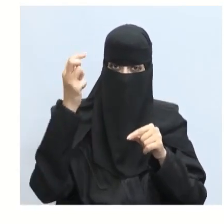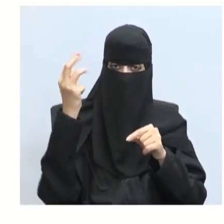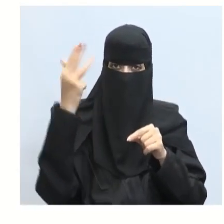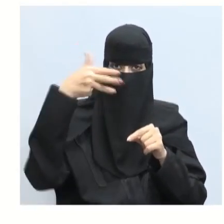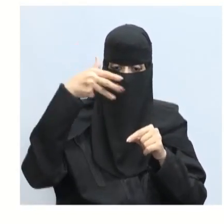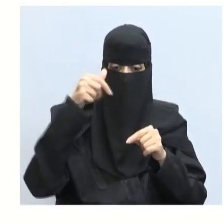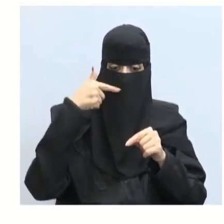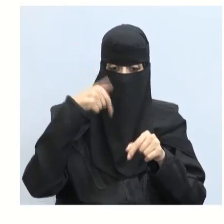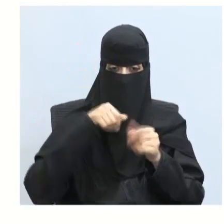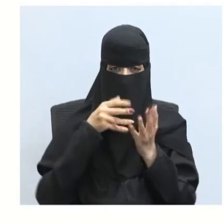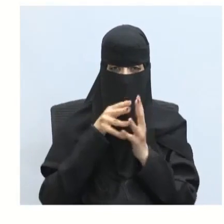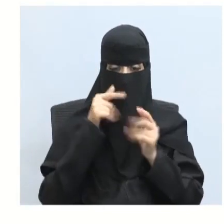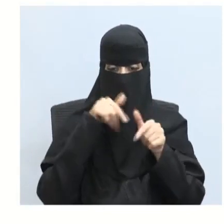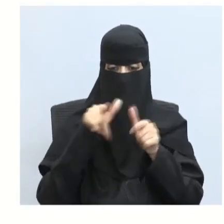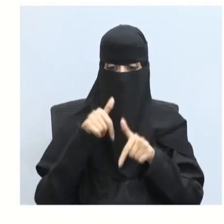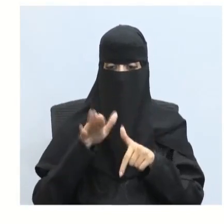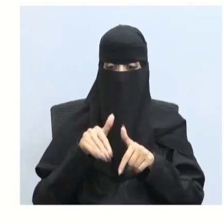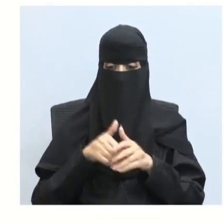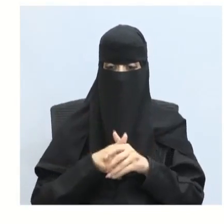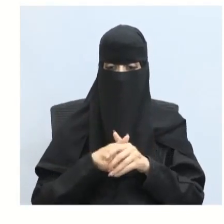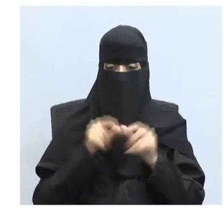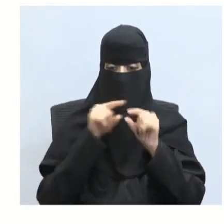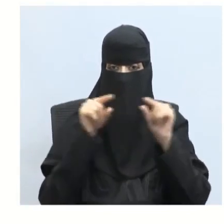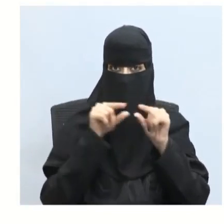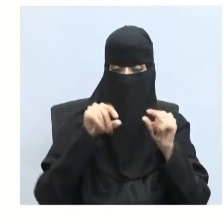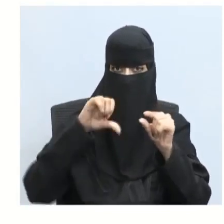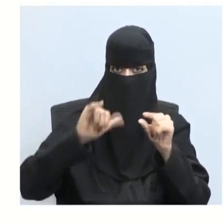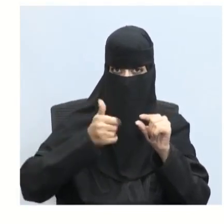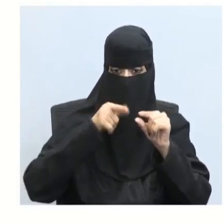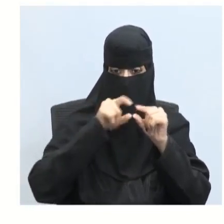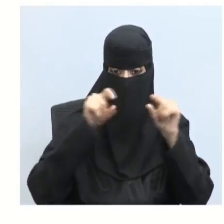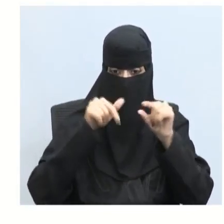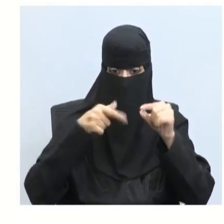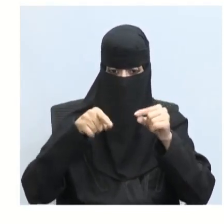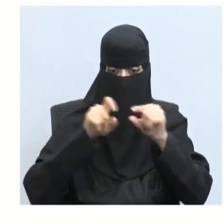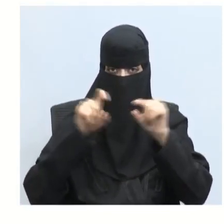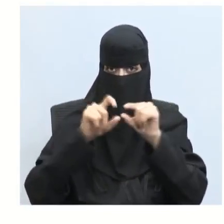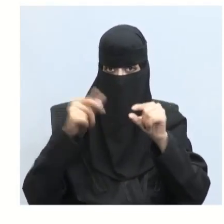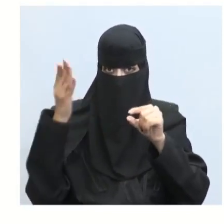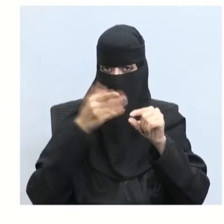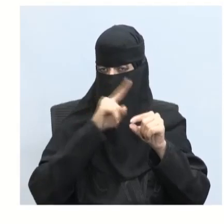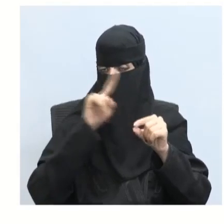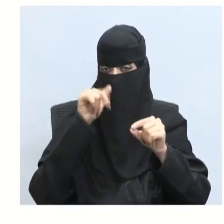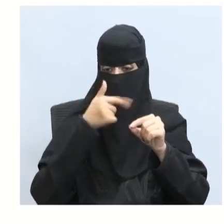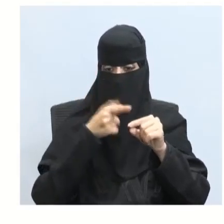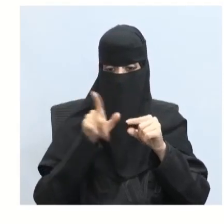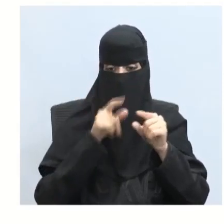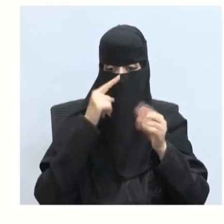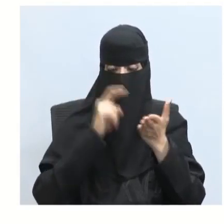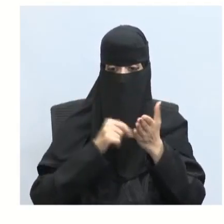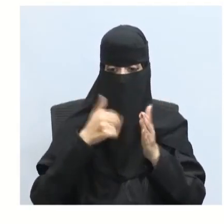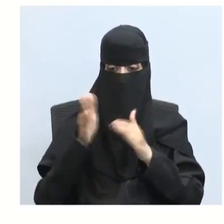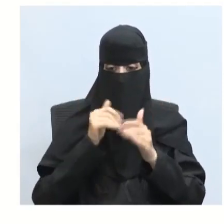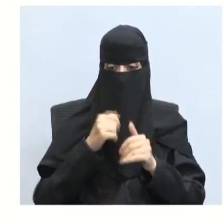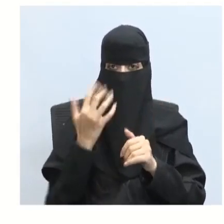بالنفاذ من خلالها إذن إذا كان المحورين متعامدين هل سينفذ الضوء؟ نعم لا إذن لابد أن